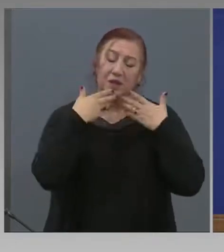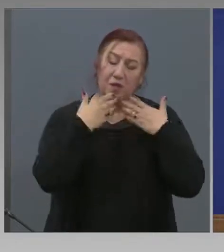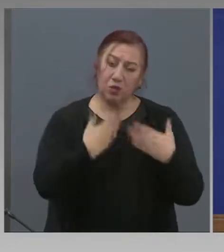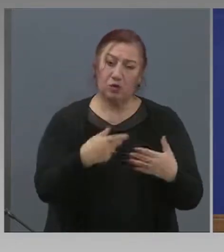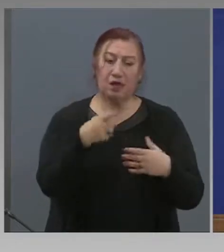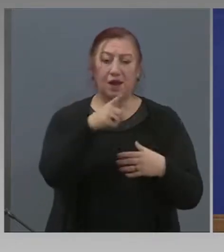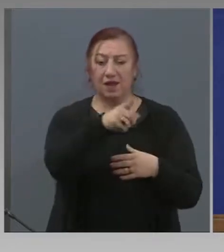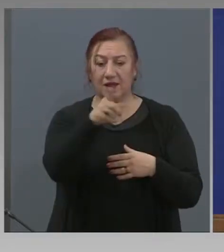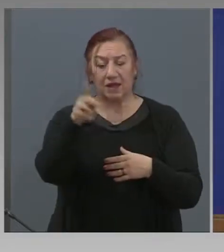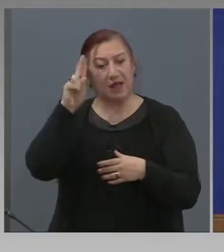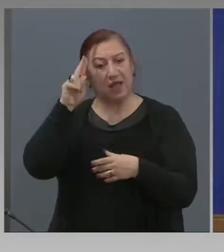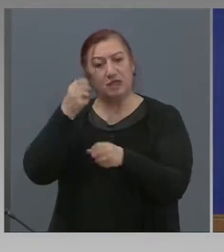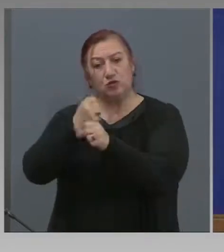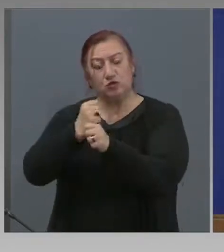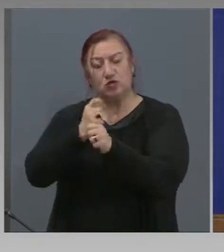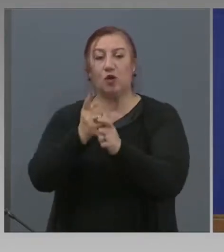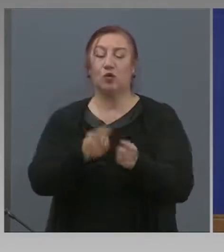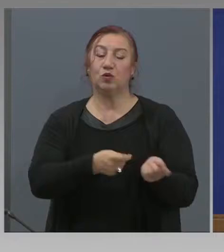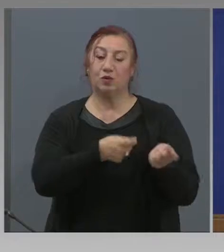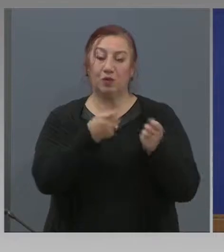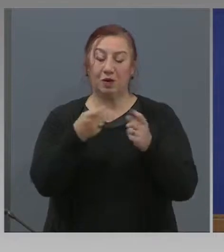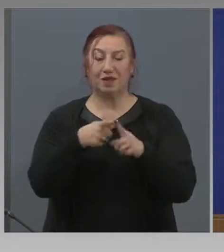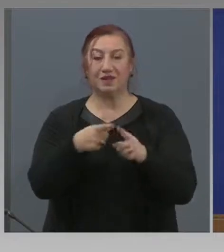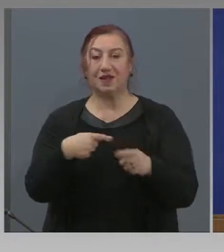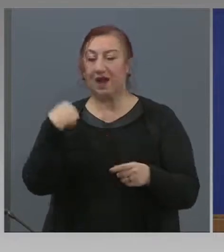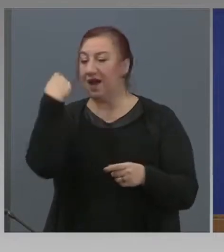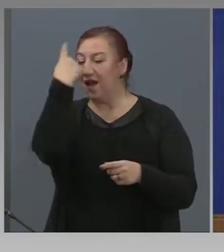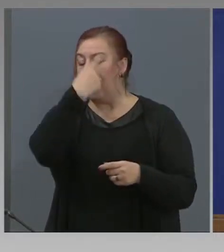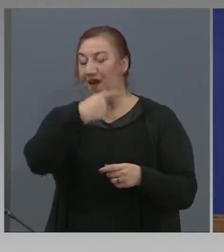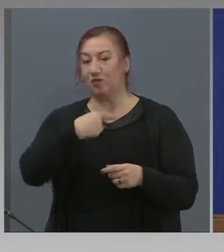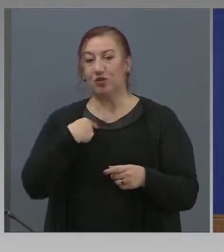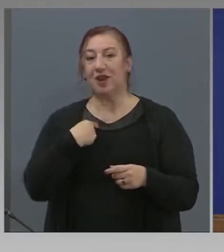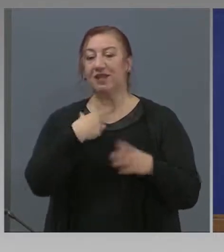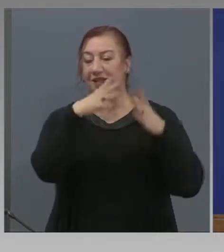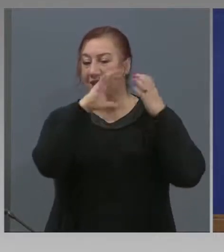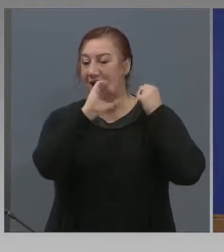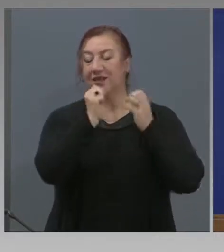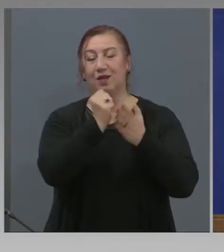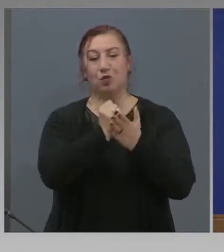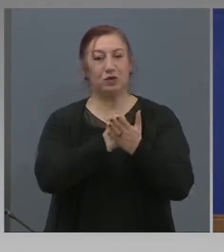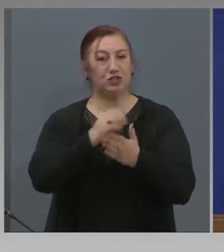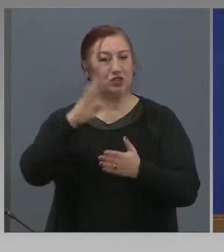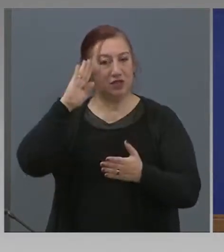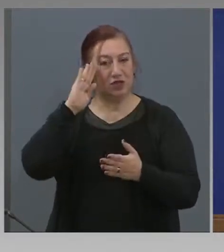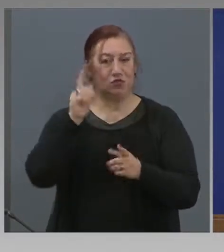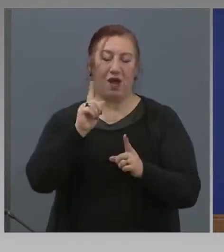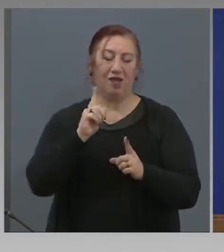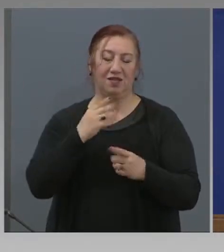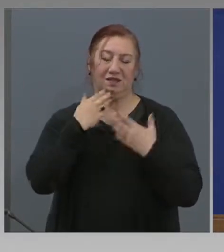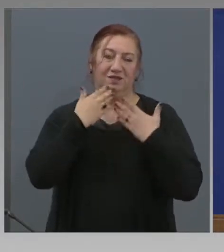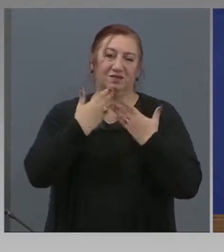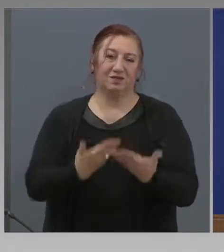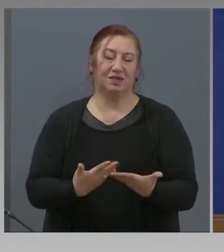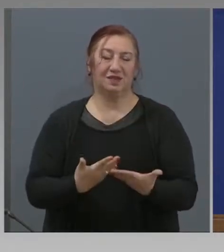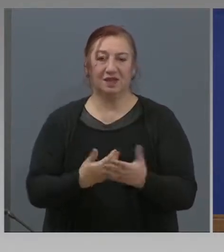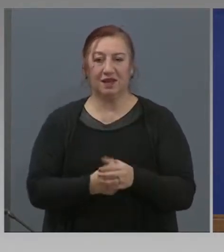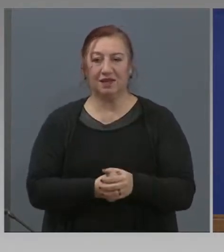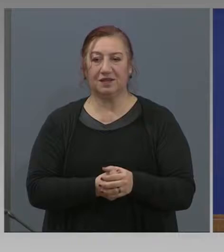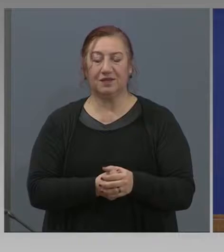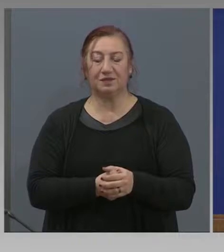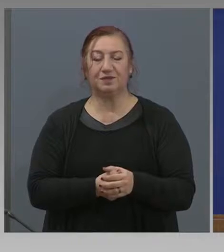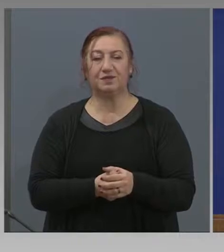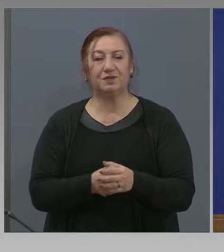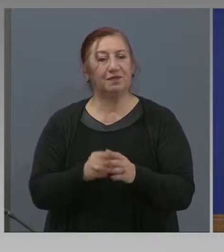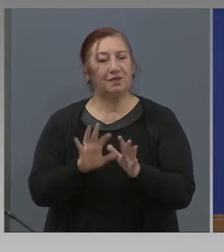служители, които допринасят за престижа на дипломатическата служба, а не за уронването им. Ако позволите още